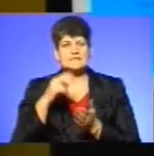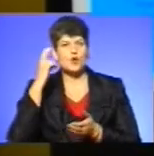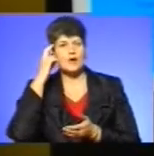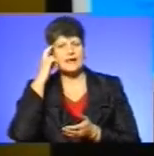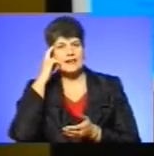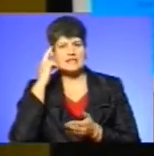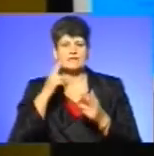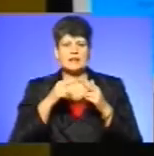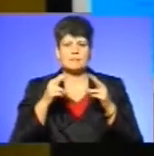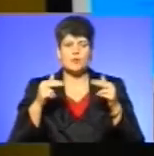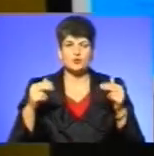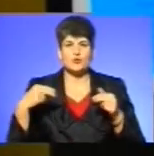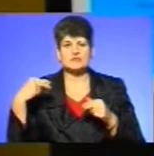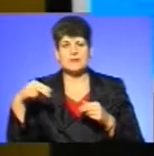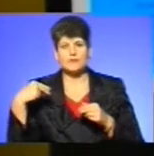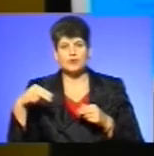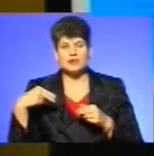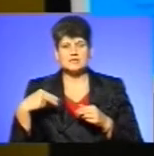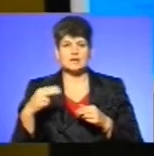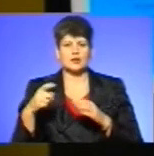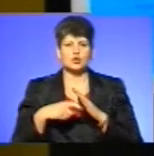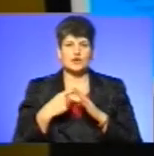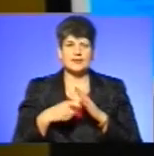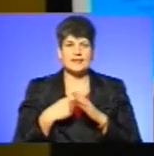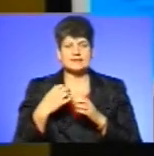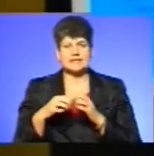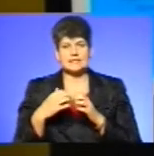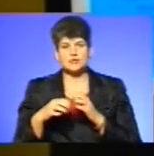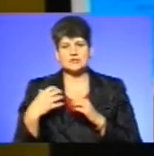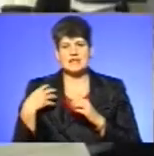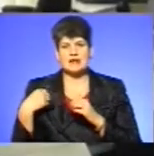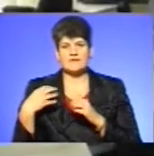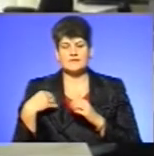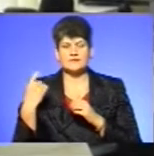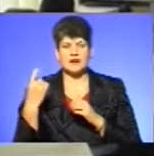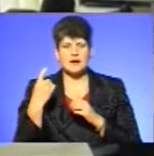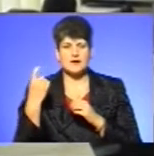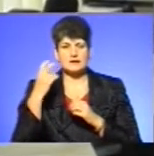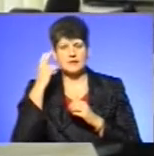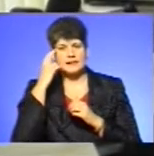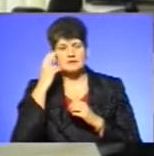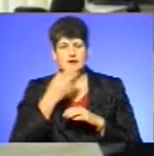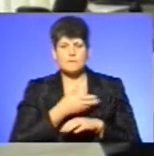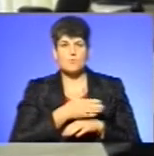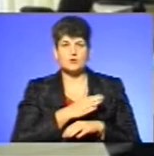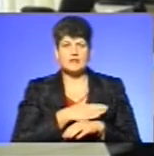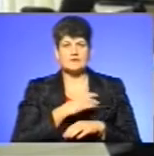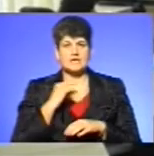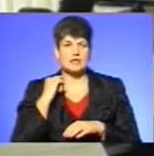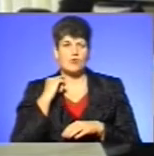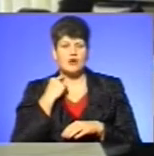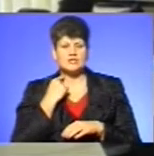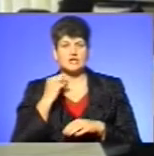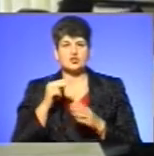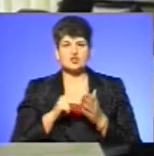Дніпропетровська, Запорізька, Донецька, Херсонська, Львівська, Харківська, Київська, Полтавська, Кіровоградська,